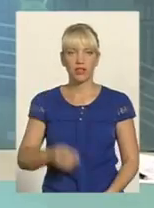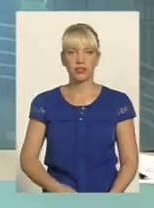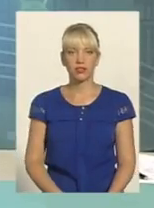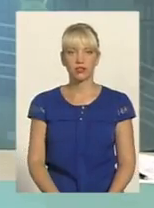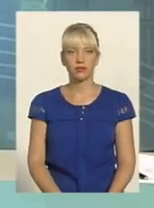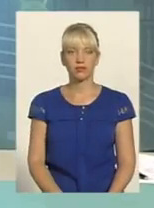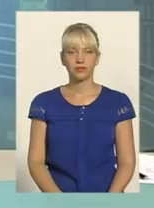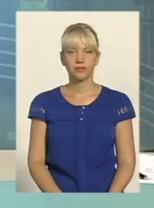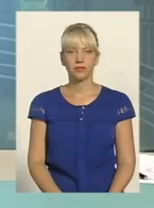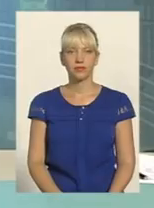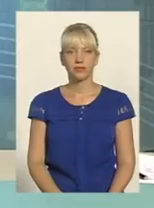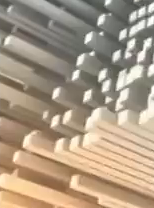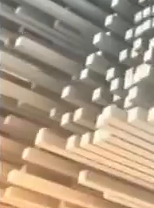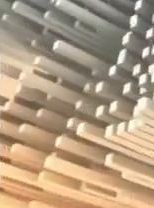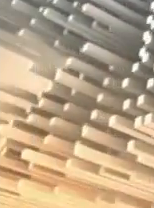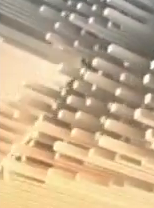ласка, режисера показати